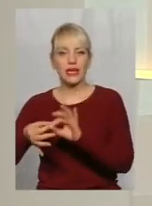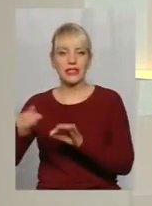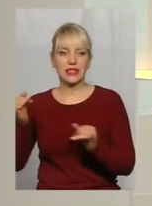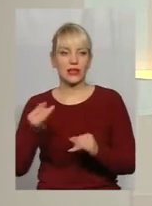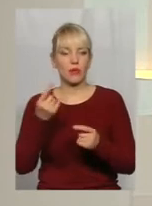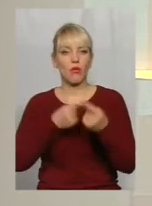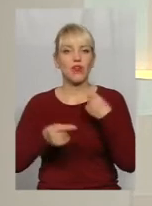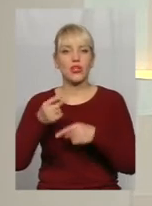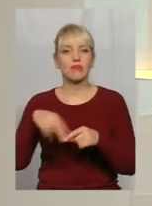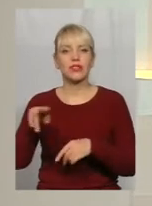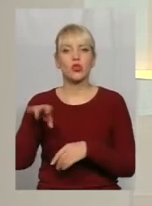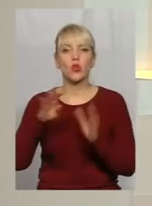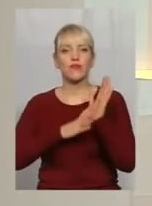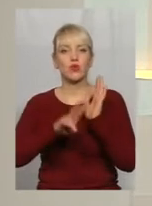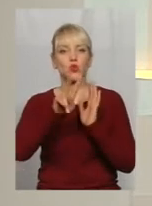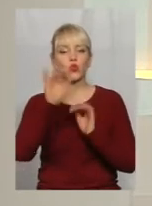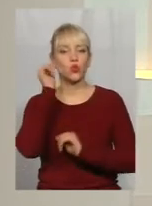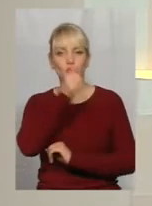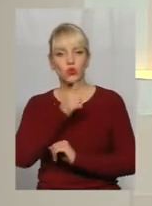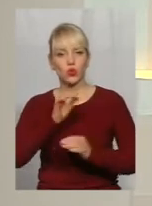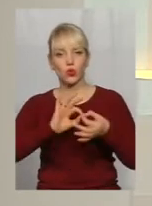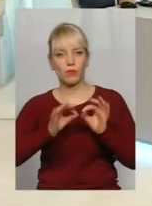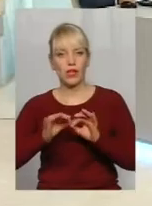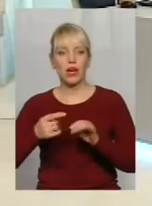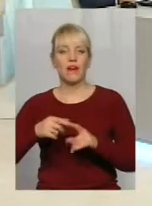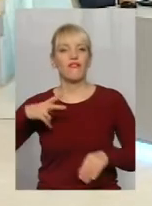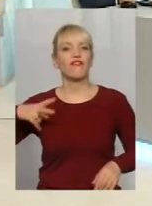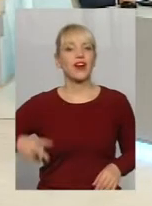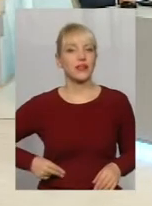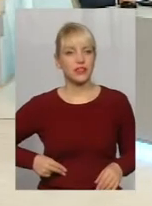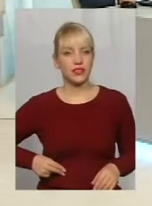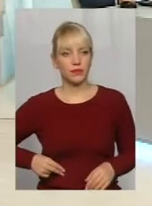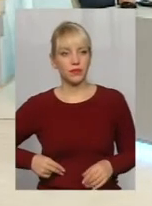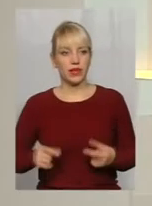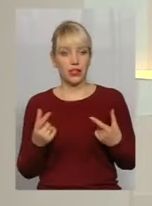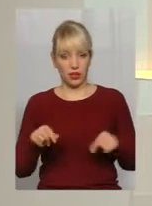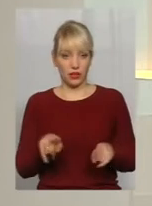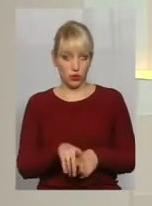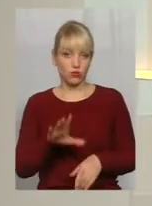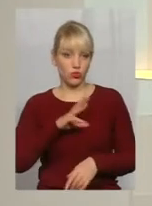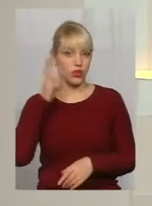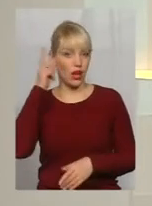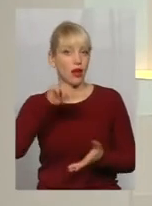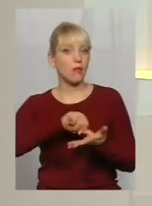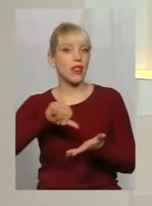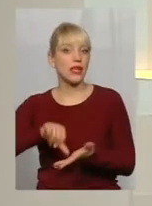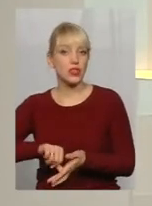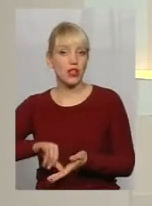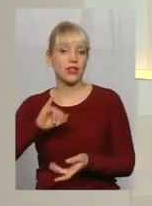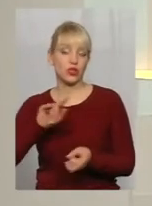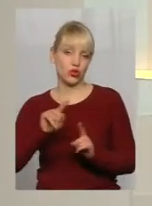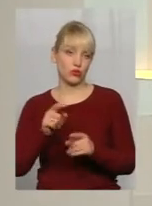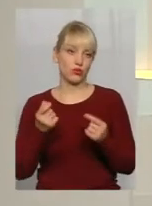92-го року зимового олімпіада в Альбервілі. Це Франція, де також були хмельничани. І так, щоб